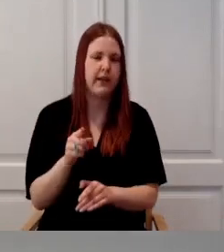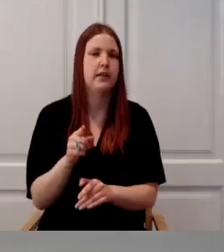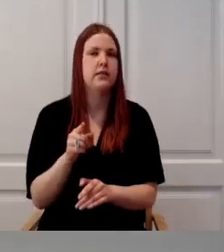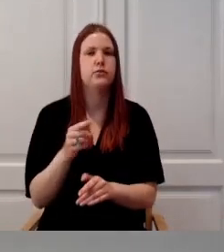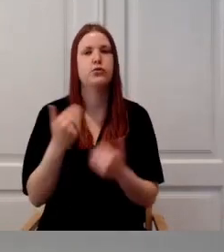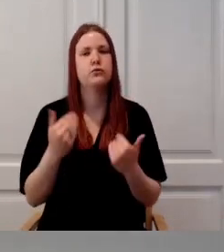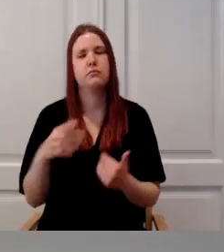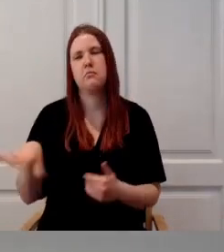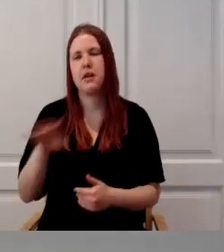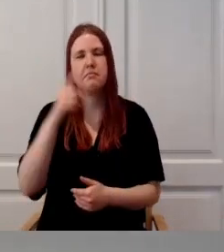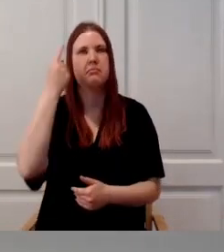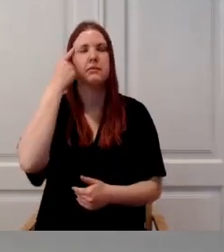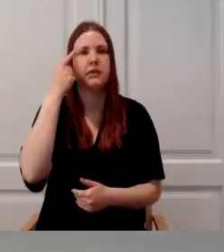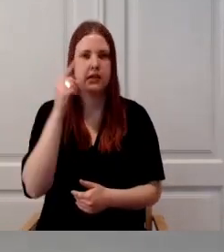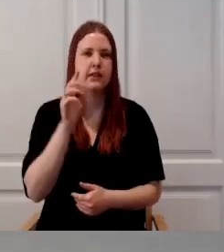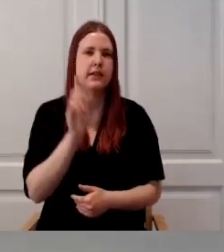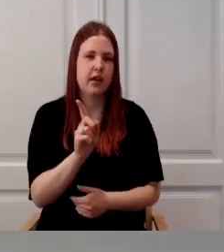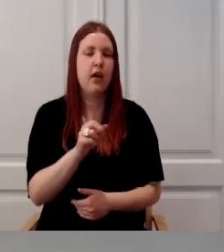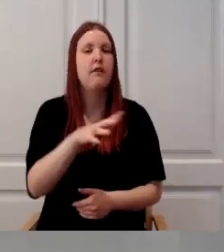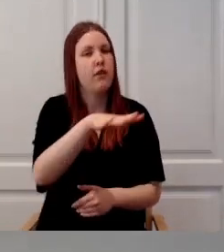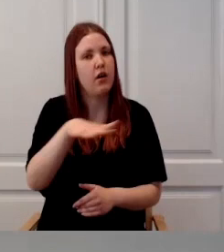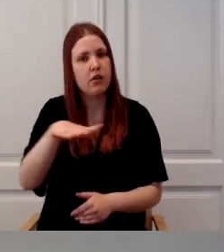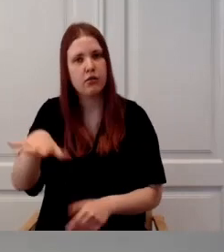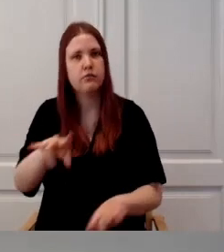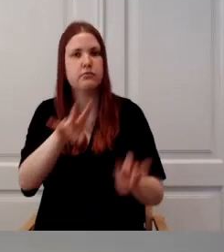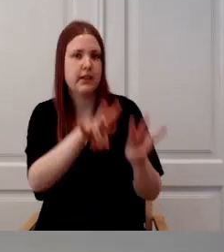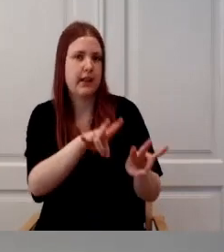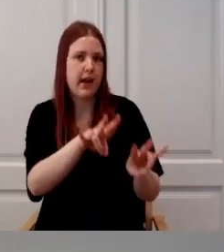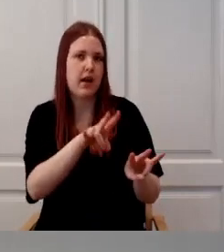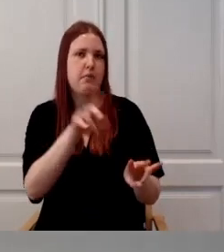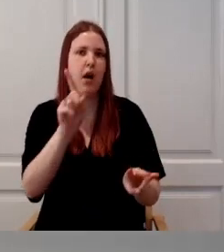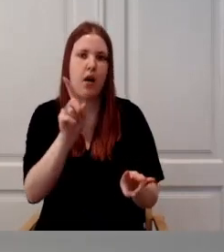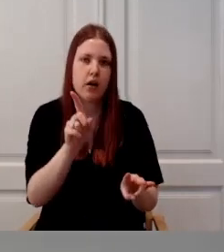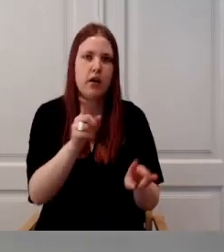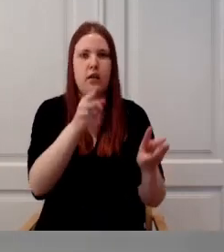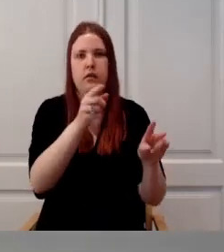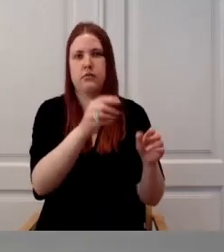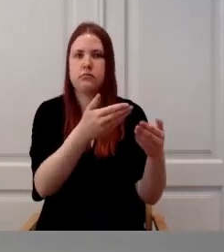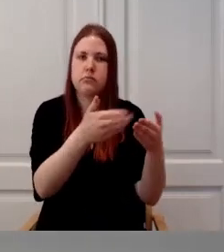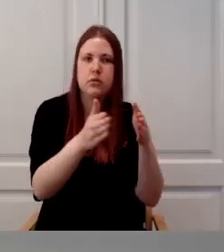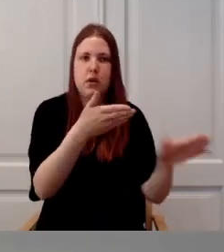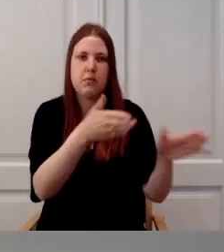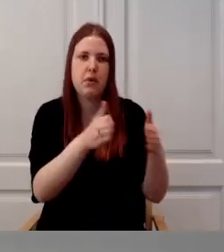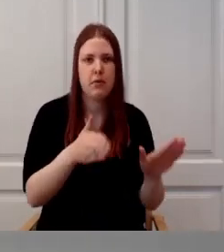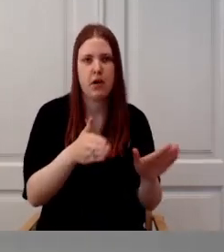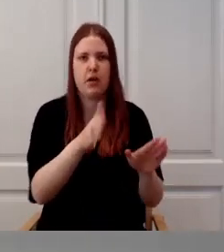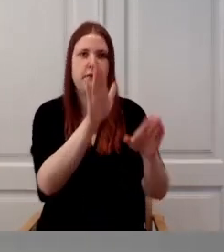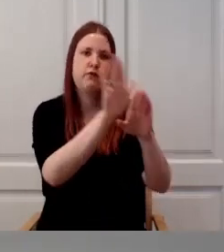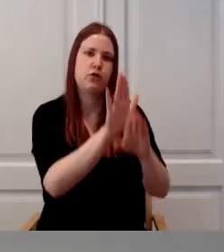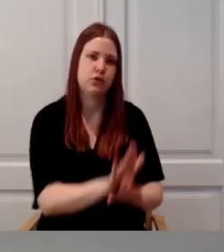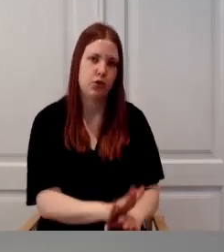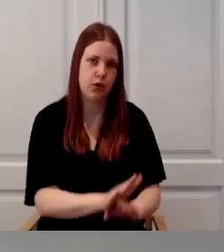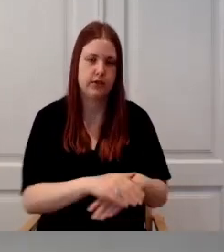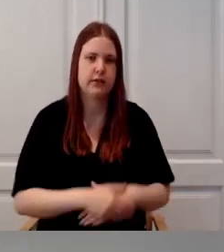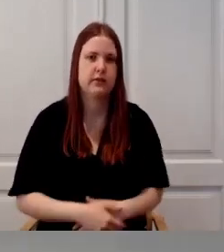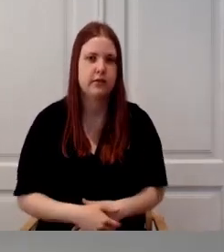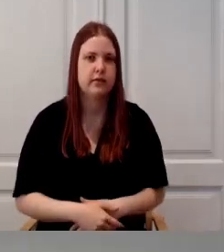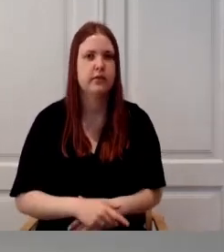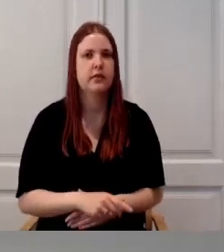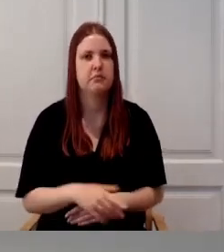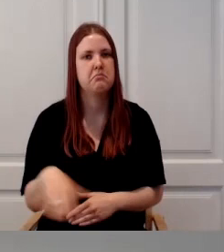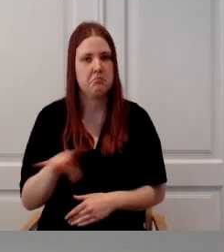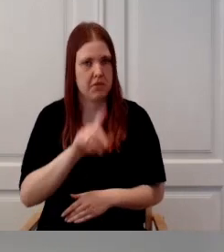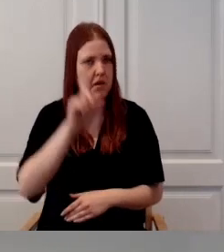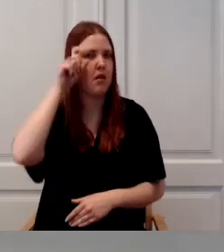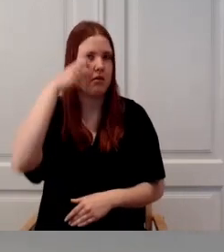funksioonideks jagatud, ma järgmise slaidil ka natuke räägin sellest, mida see tähendab, et see võiks olla kasutusel elukar ülesed ka